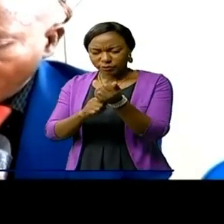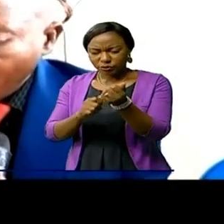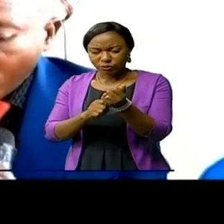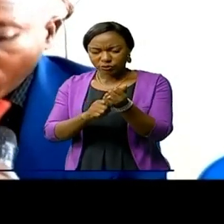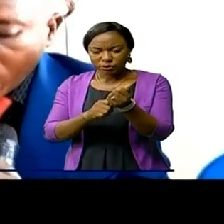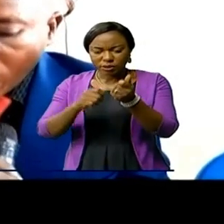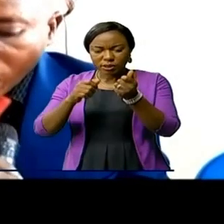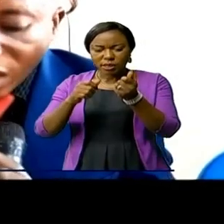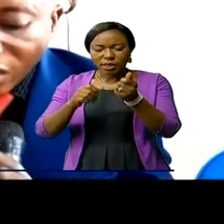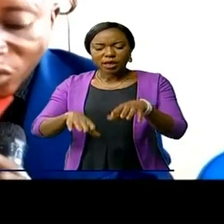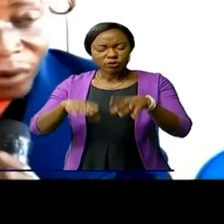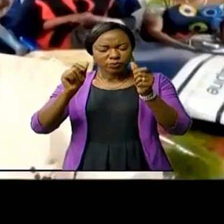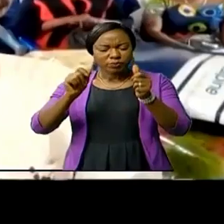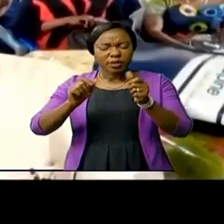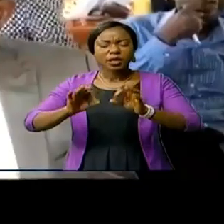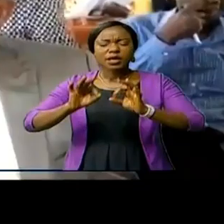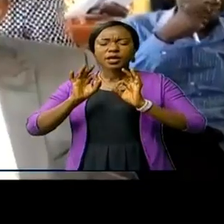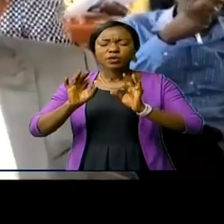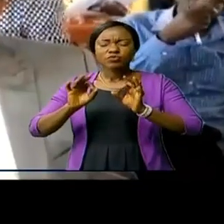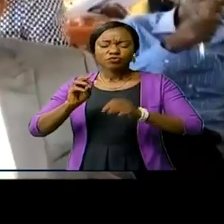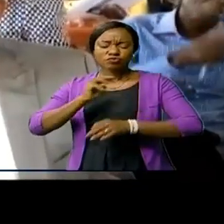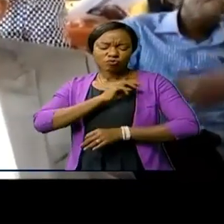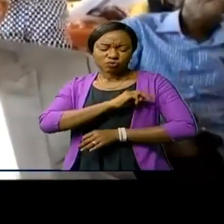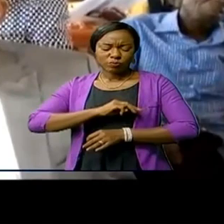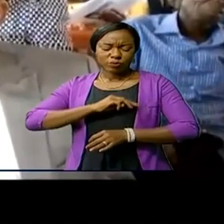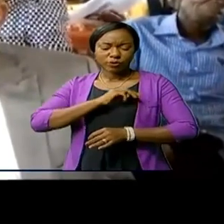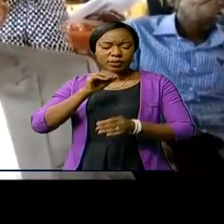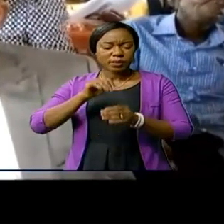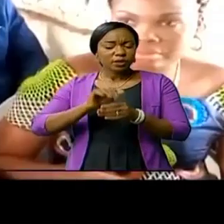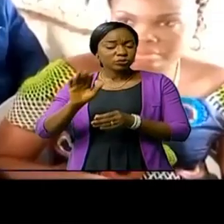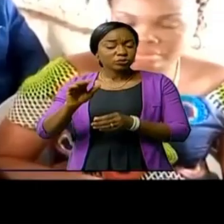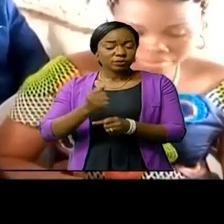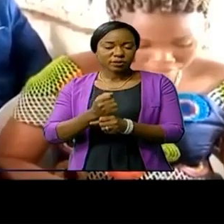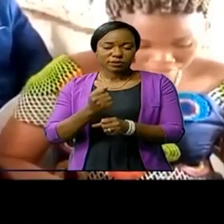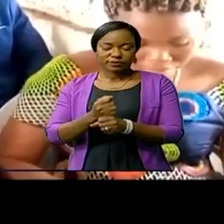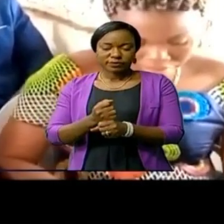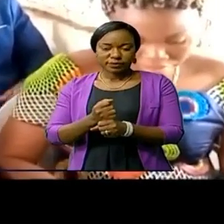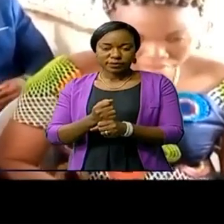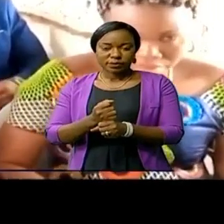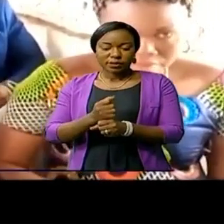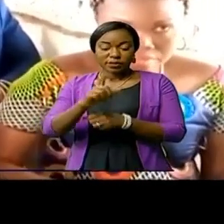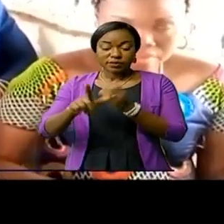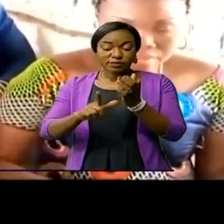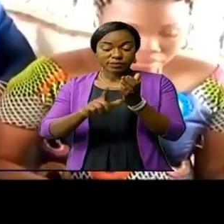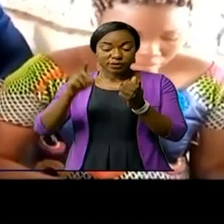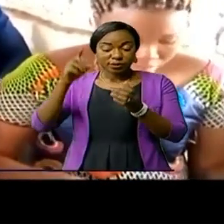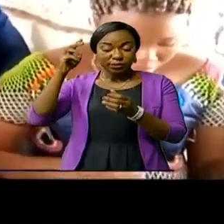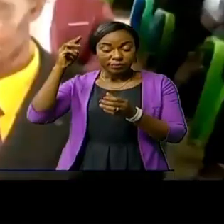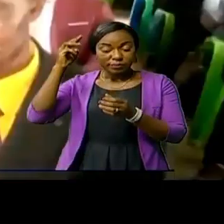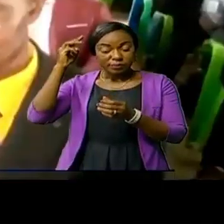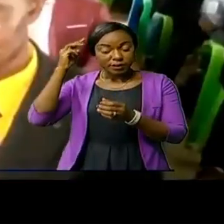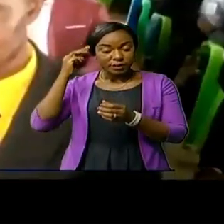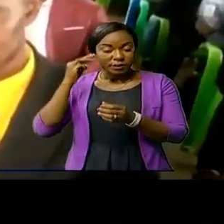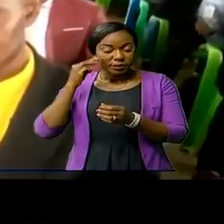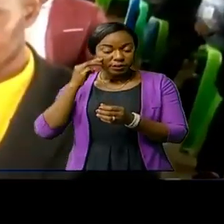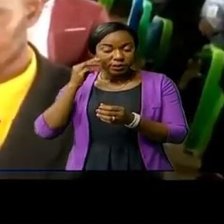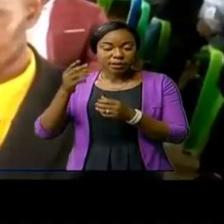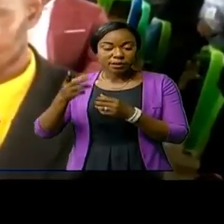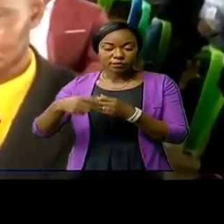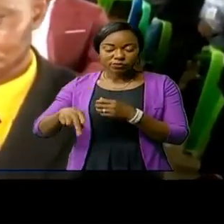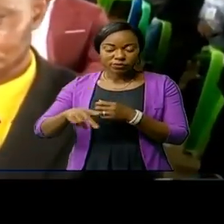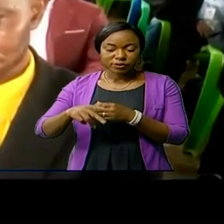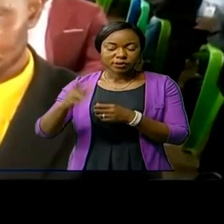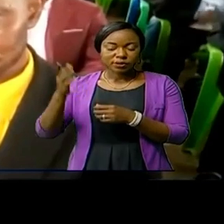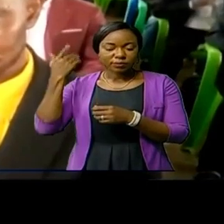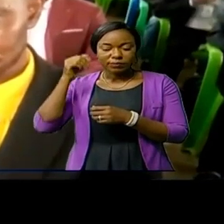un nouveau élan dans son lieu de travail. Pour les ministres provinciaux de l'éducation du Maïdombé, tout agent qui oserait